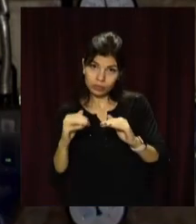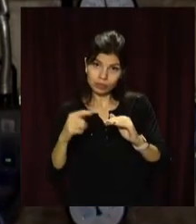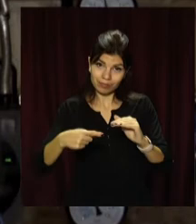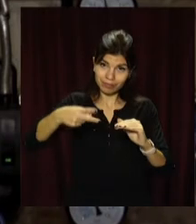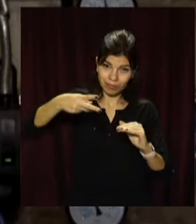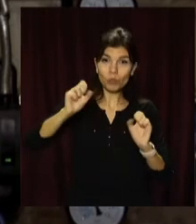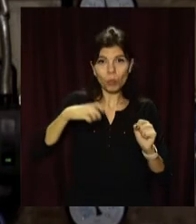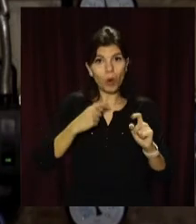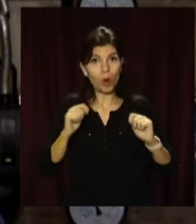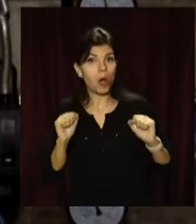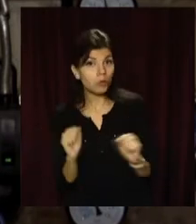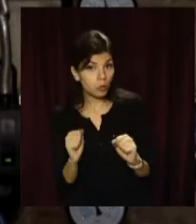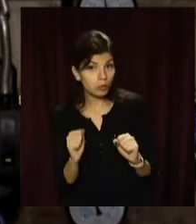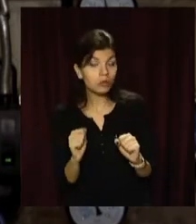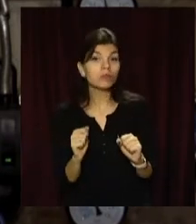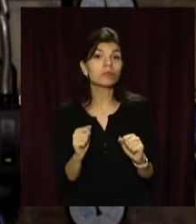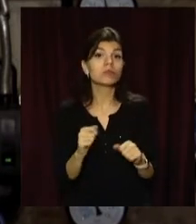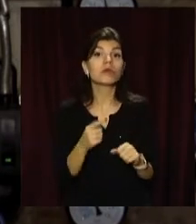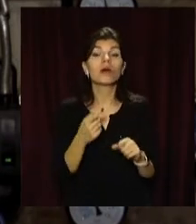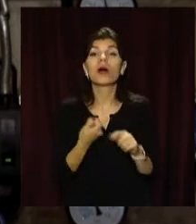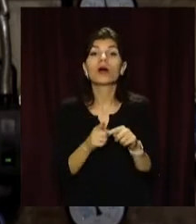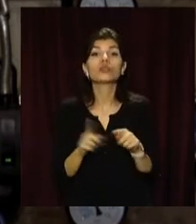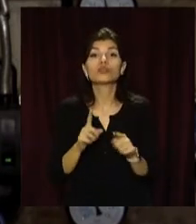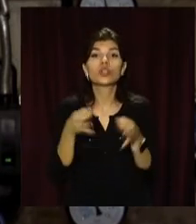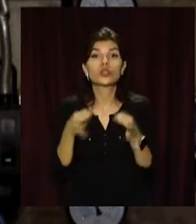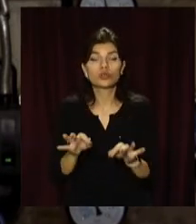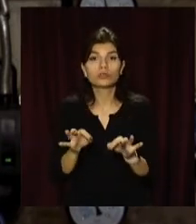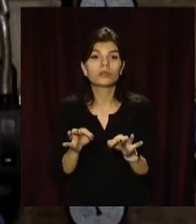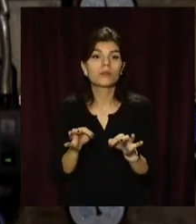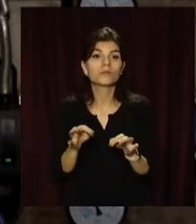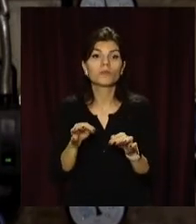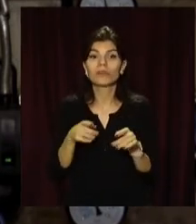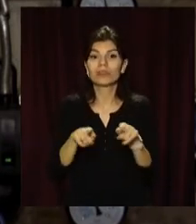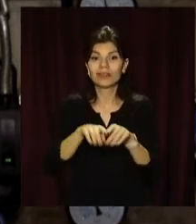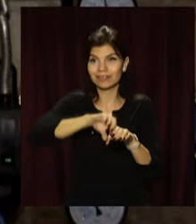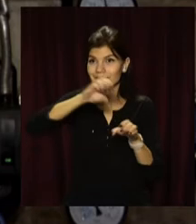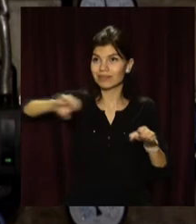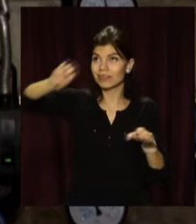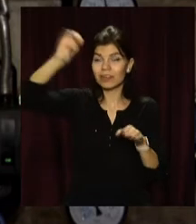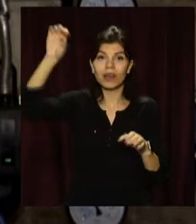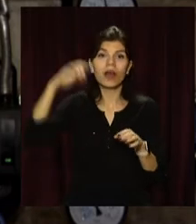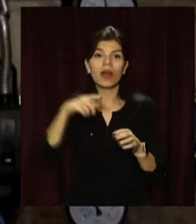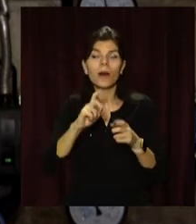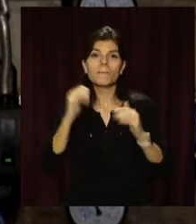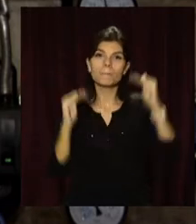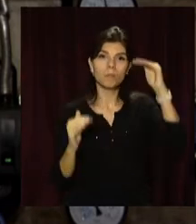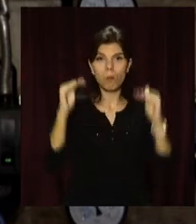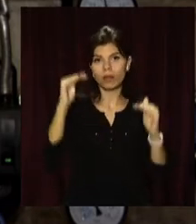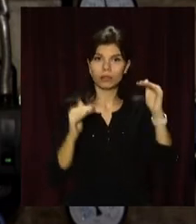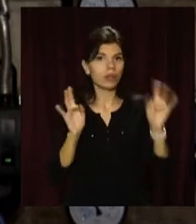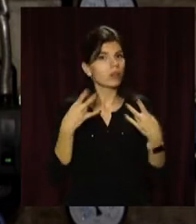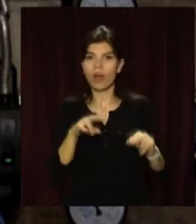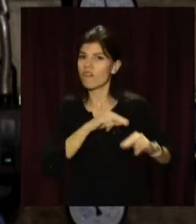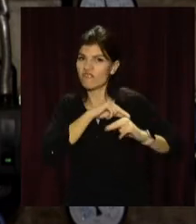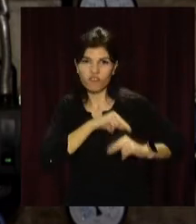дозволяє уникнути ось така система насосів, які допомагають балансувати. Тобто не потрібно вручну передавлювати якихось стояків